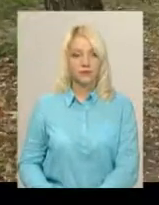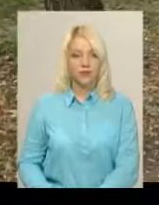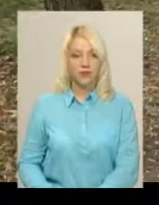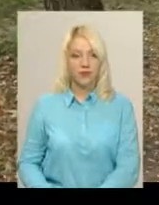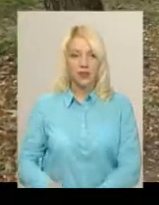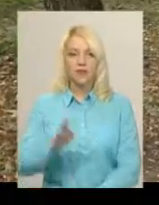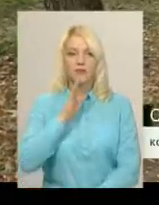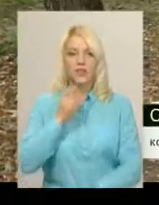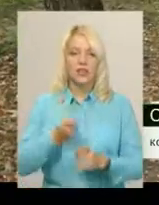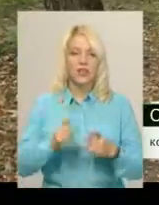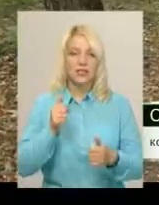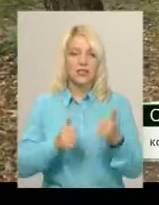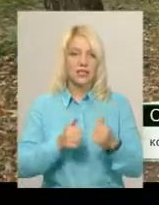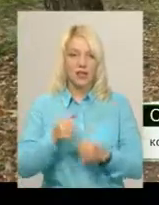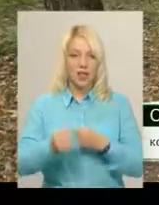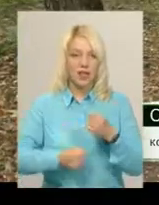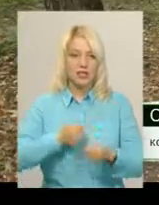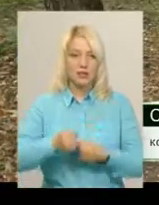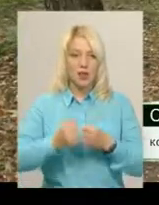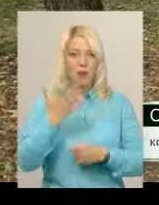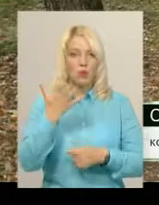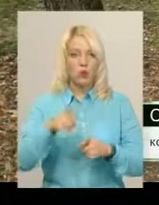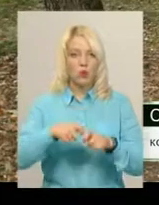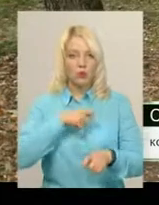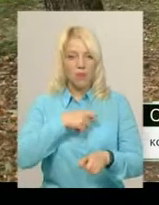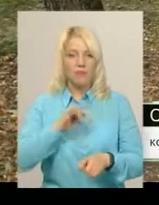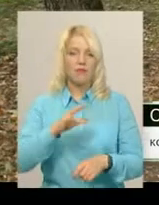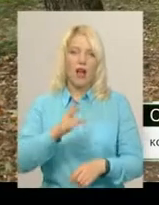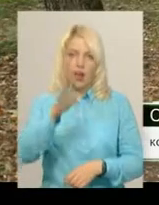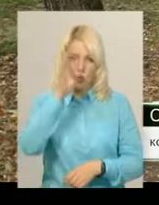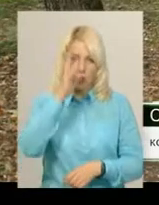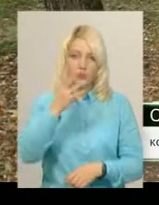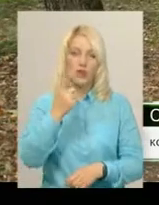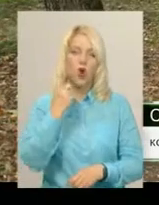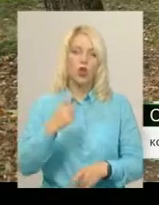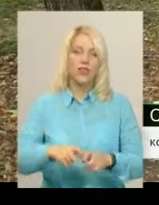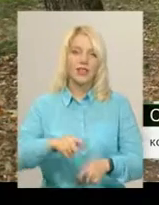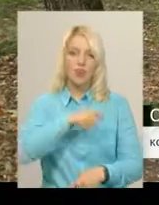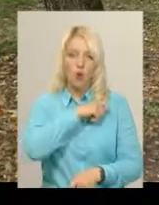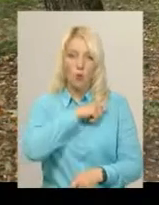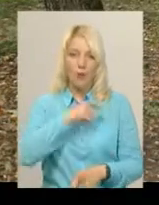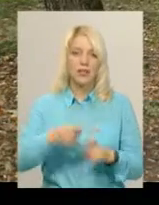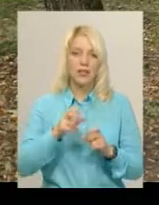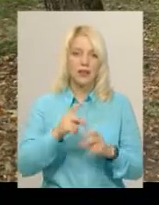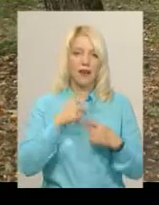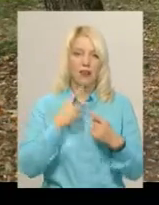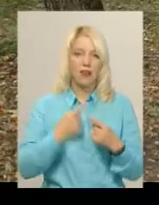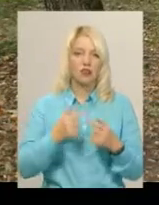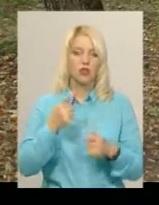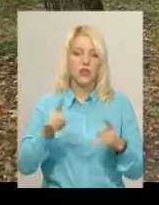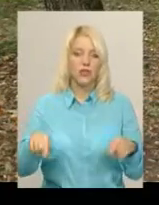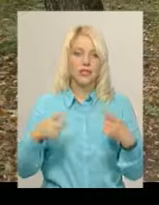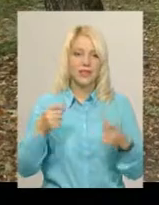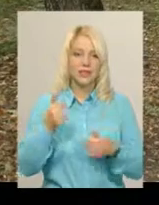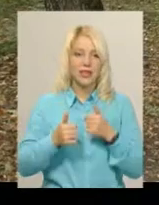Дівчата на цих змагання долають дистанцію 500 метрів, хлопці – один кілометр. Як кажуть організатори змагань, це цілком